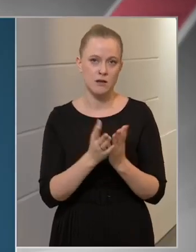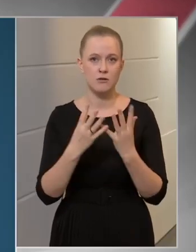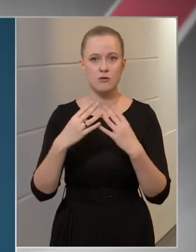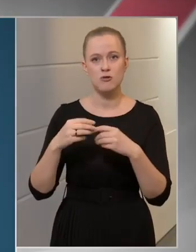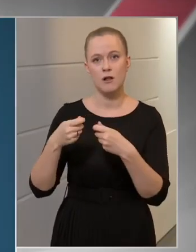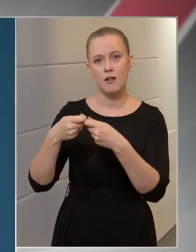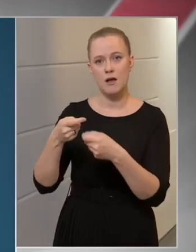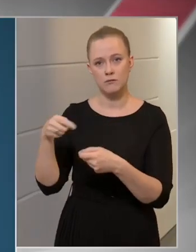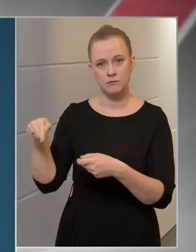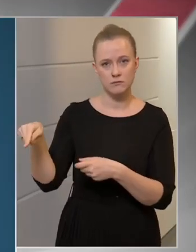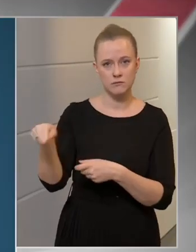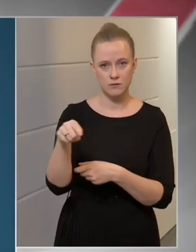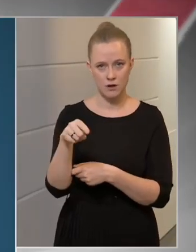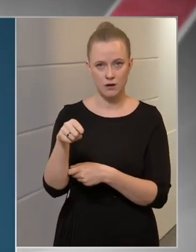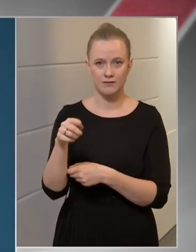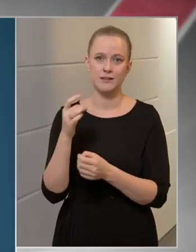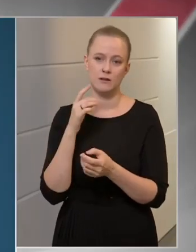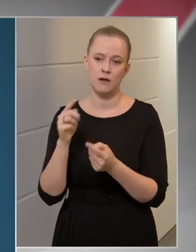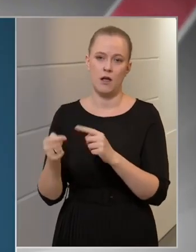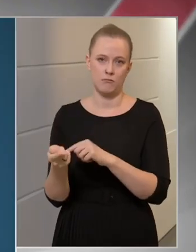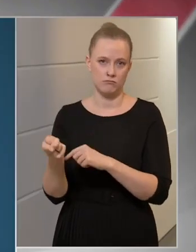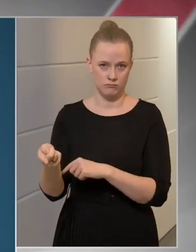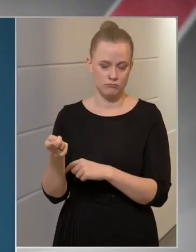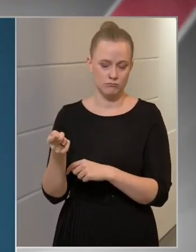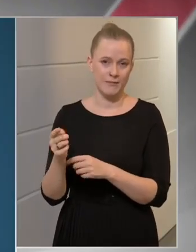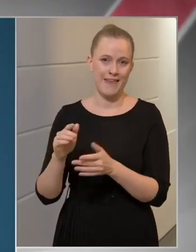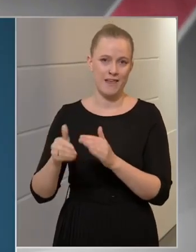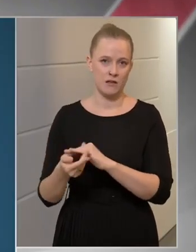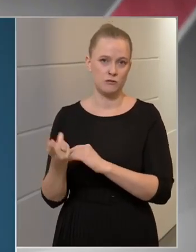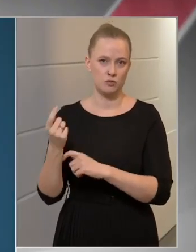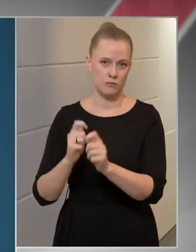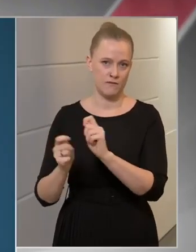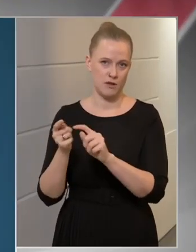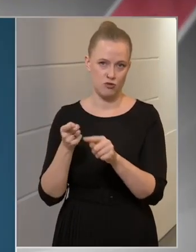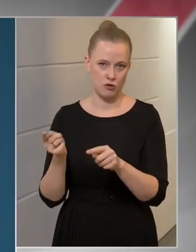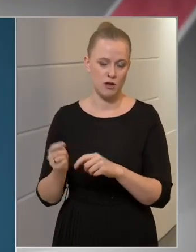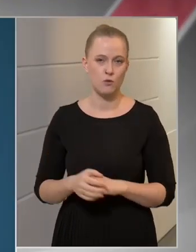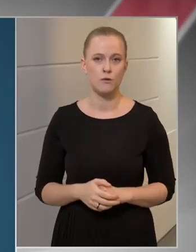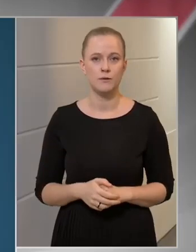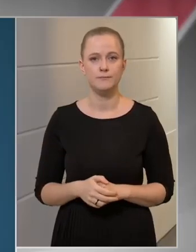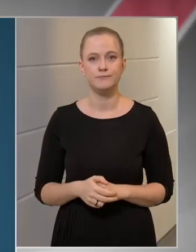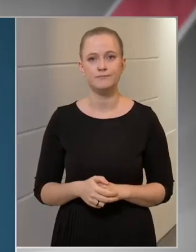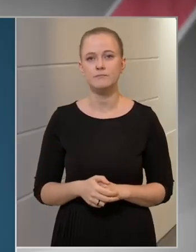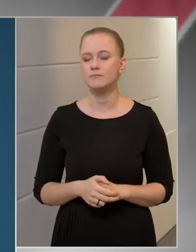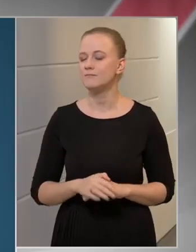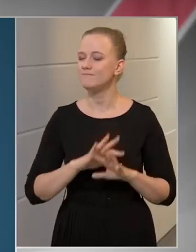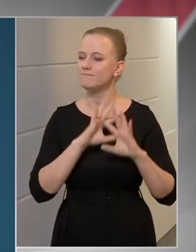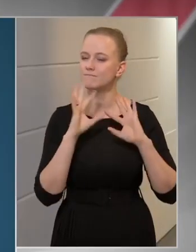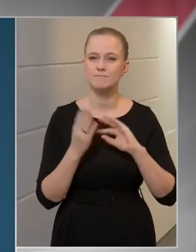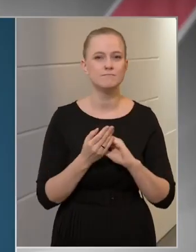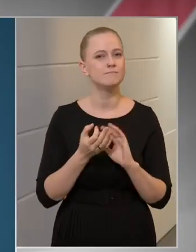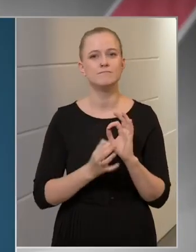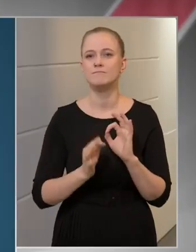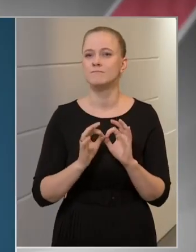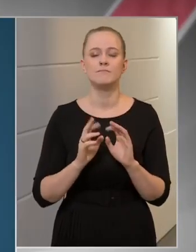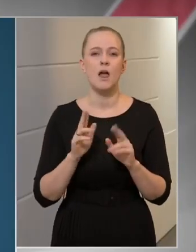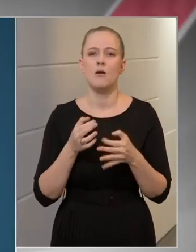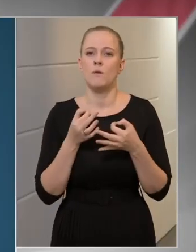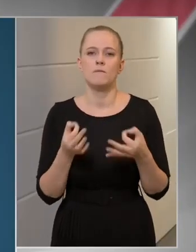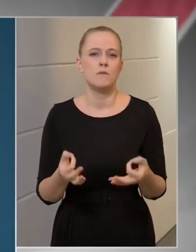családtagjaikat, hogy vásároljanak be helyettük. Ez mind arról szól, hogy ők